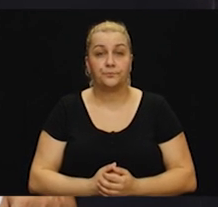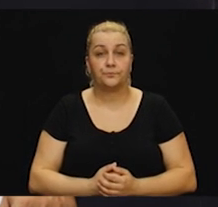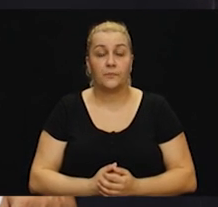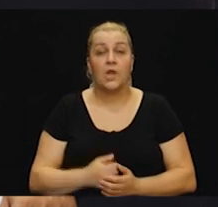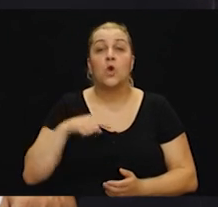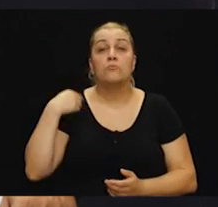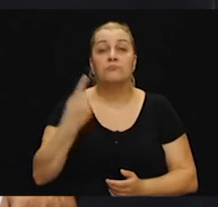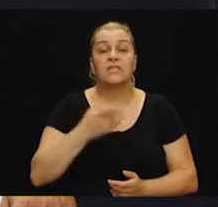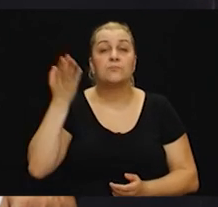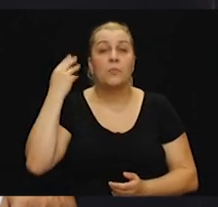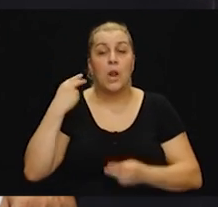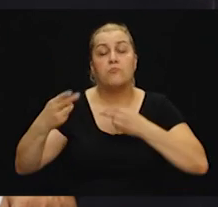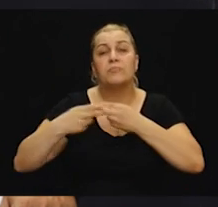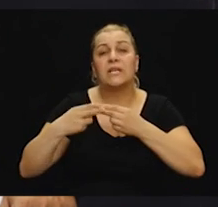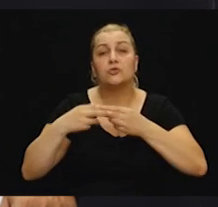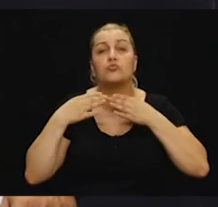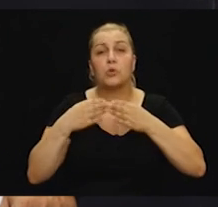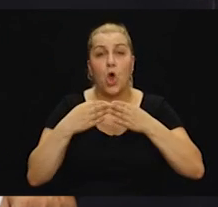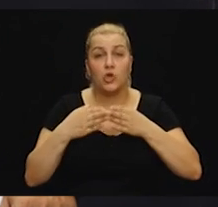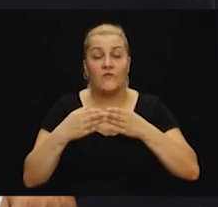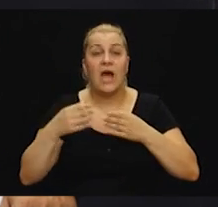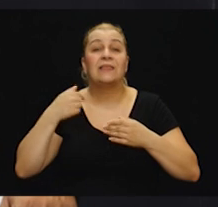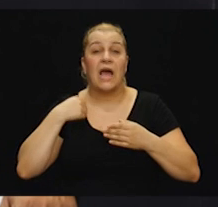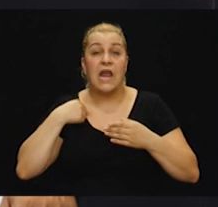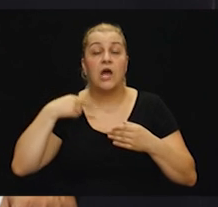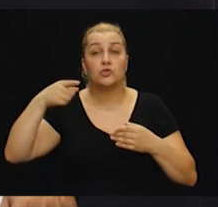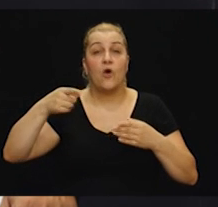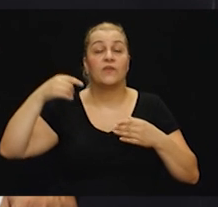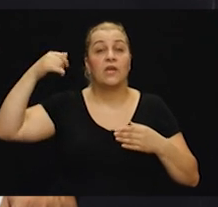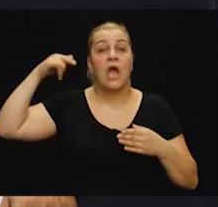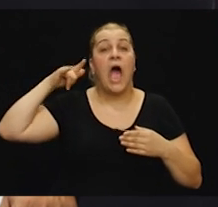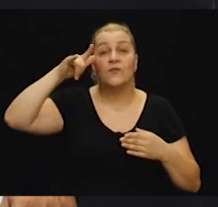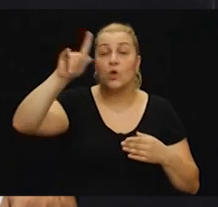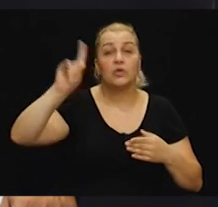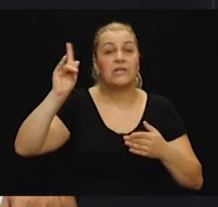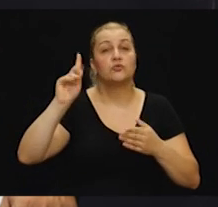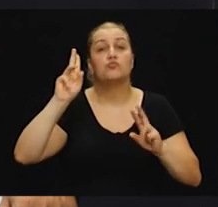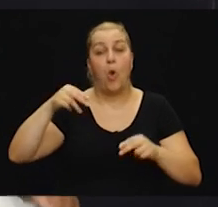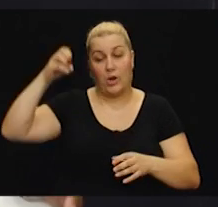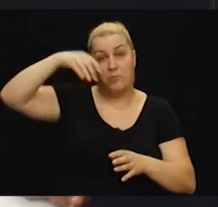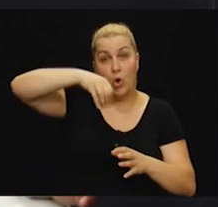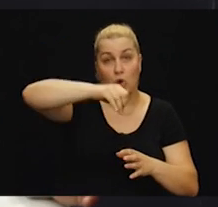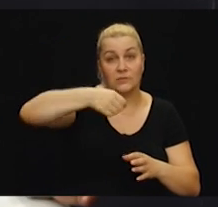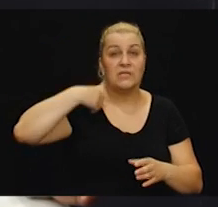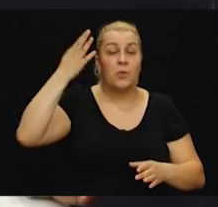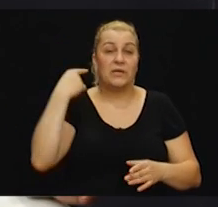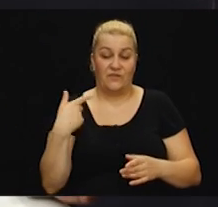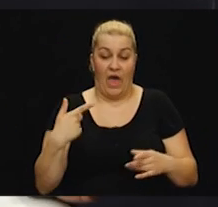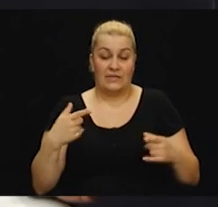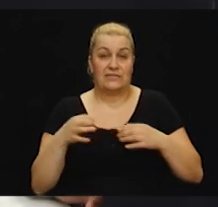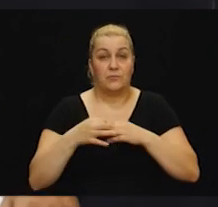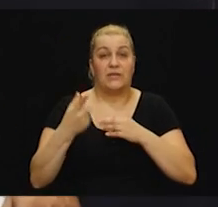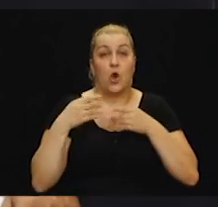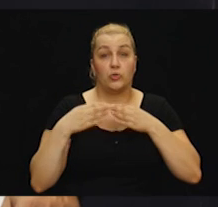I mi smo bili isto više blizu brodovima tako da nas ti avioni konkretno nisu mogli. Mi bili dvadesetak metara brodova tako da nisu mogli nas